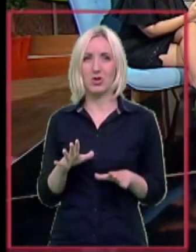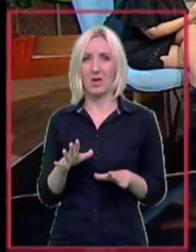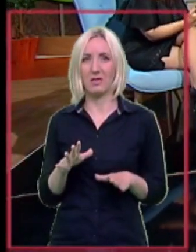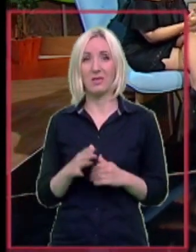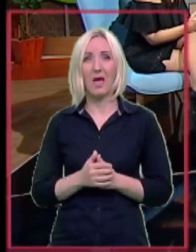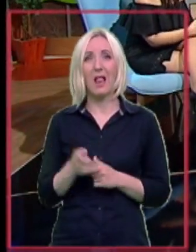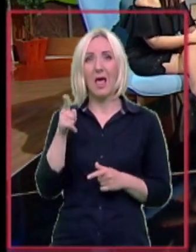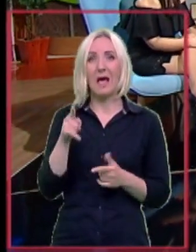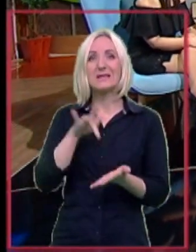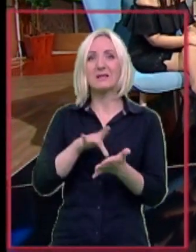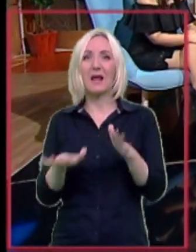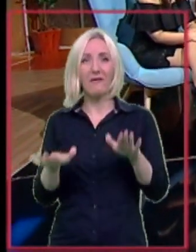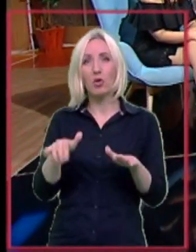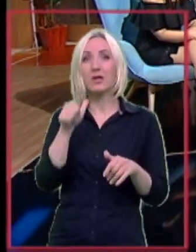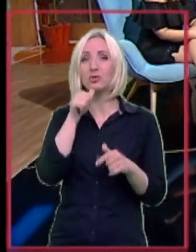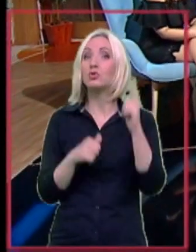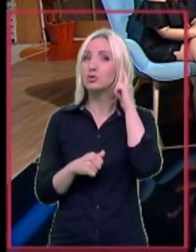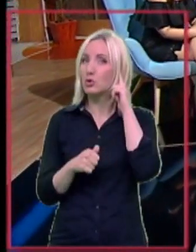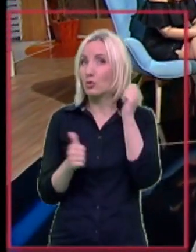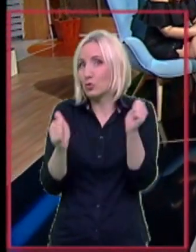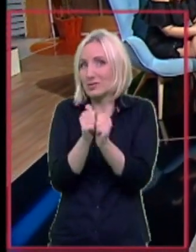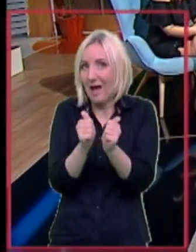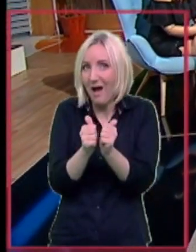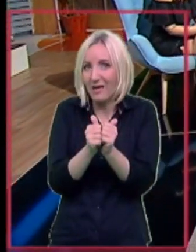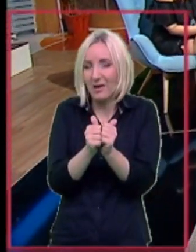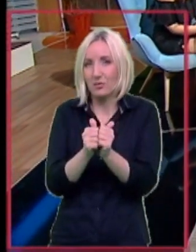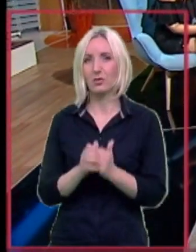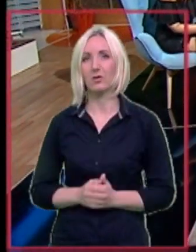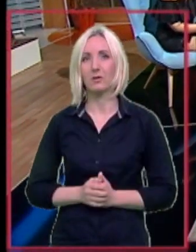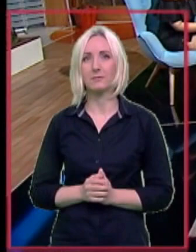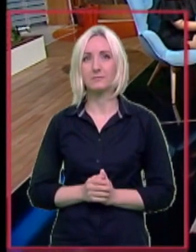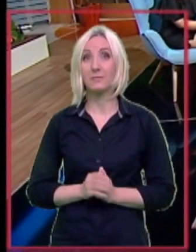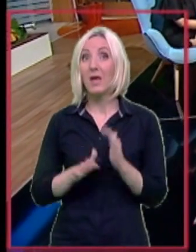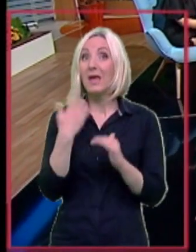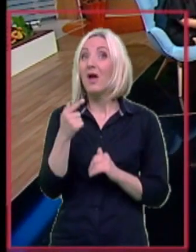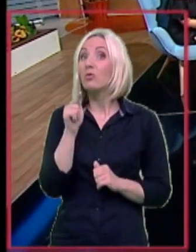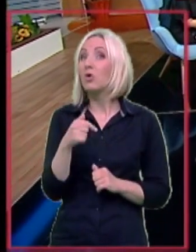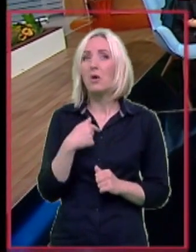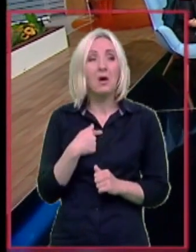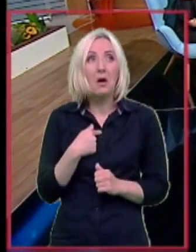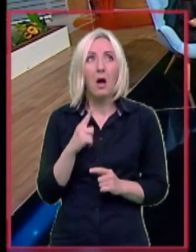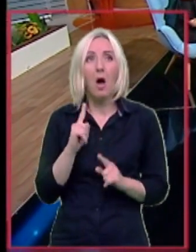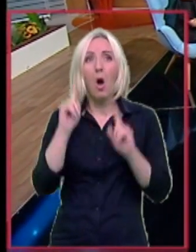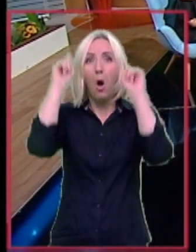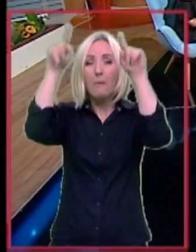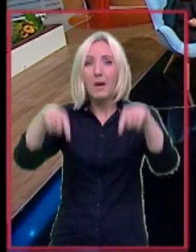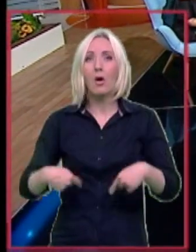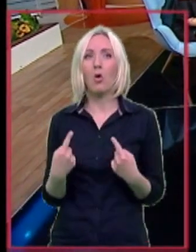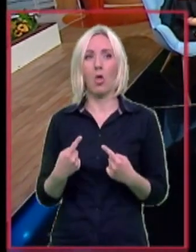dva centra i AL nalaze se zajedno. I nakon toga jednostavno ja kao da sam preko noći